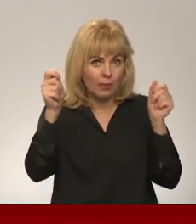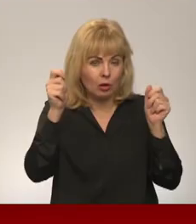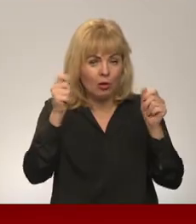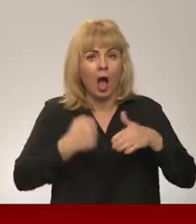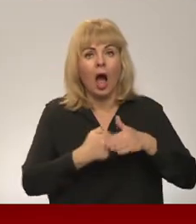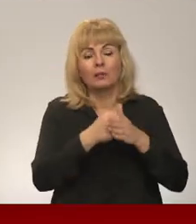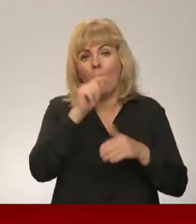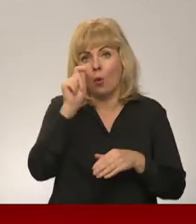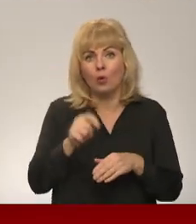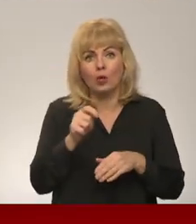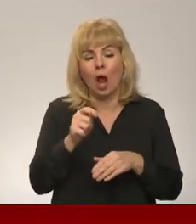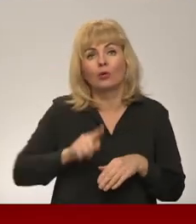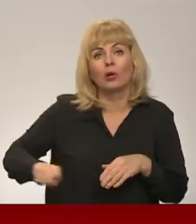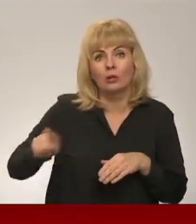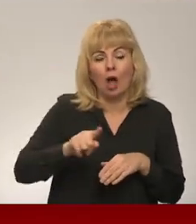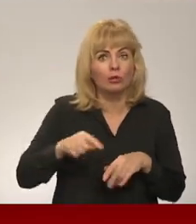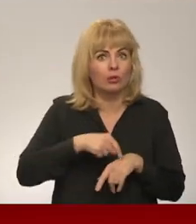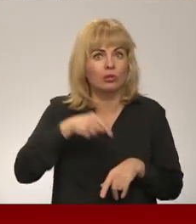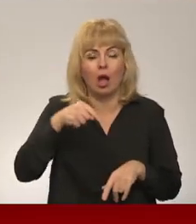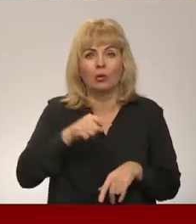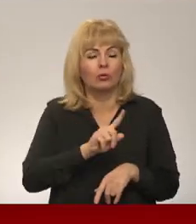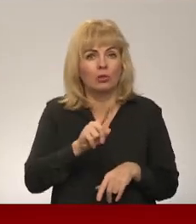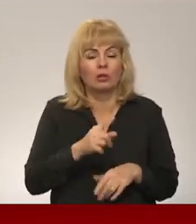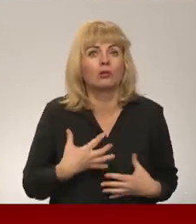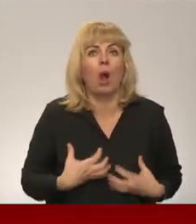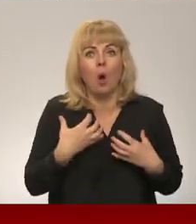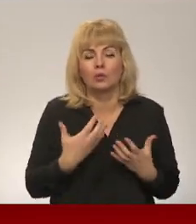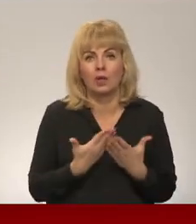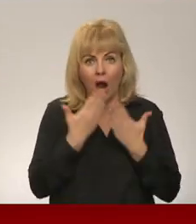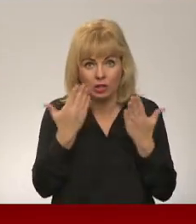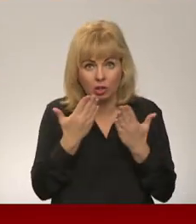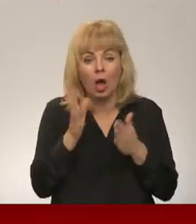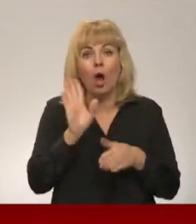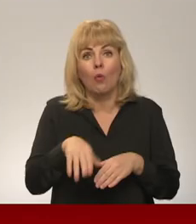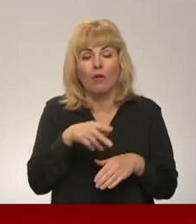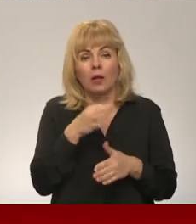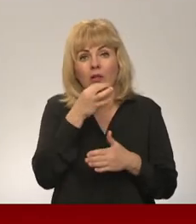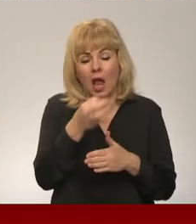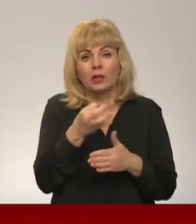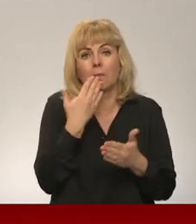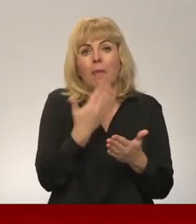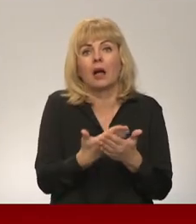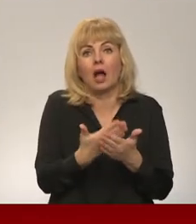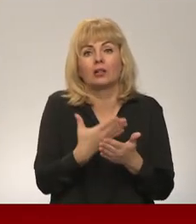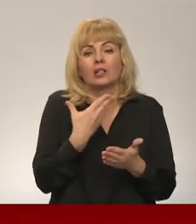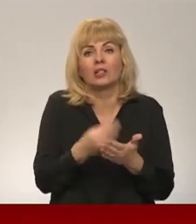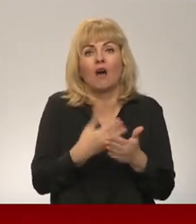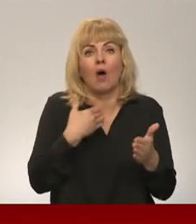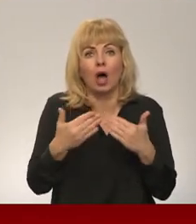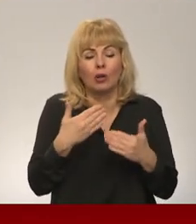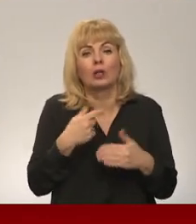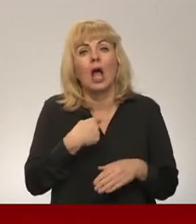Sajūtas bija drausmīgs viss izlasot, un viennīgais, ko es varu izdarīt, ir pausa savu atteiksmes šobrīd. Es uzskatu, ka man jāparāda savas vērtības,